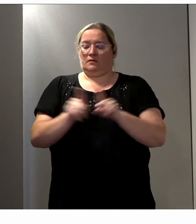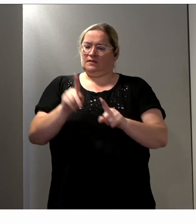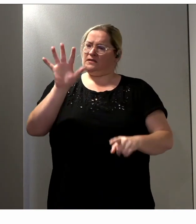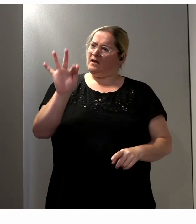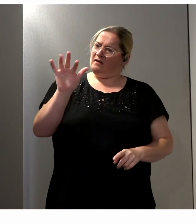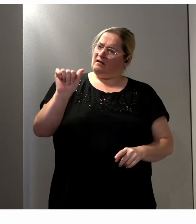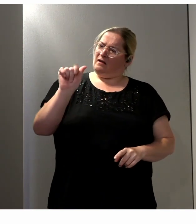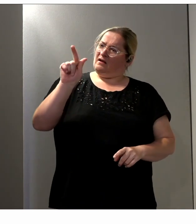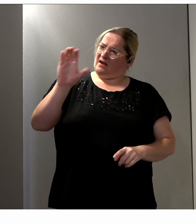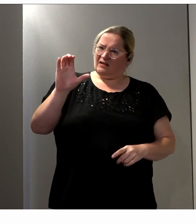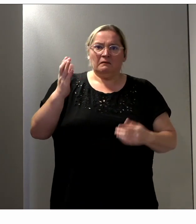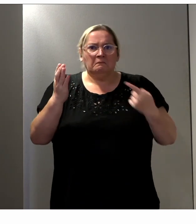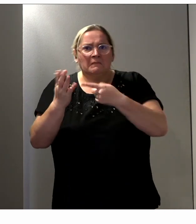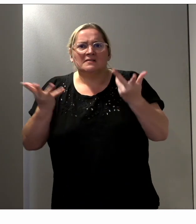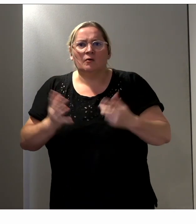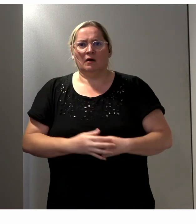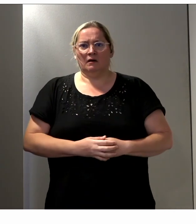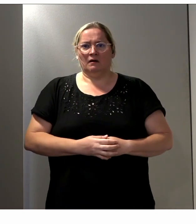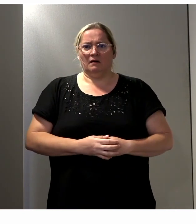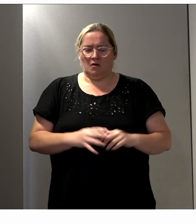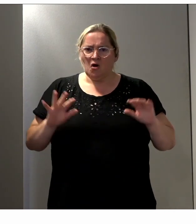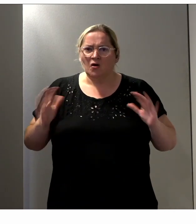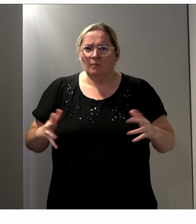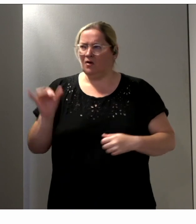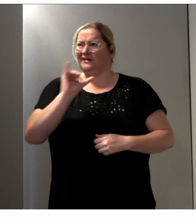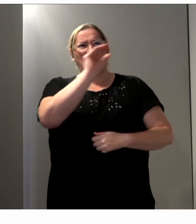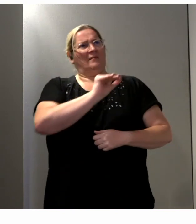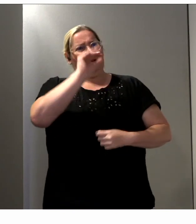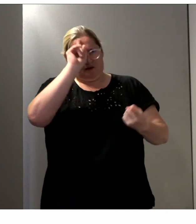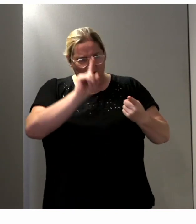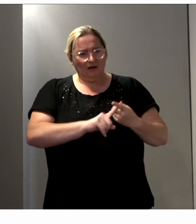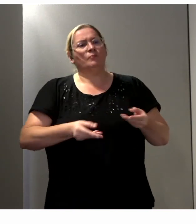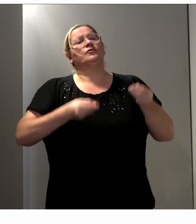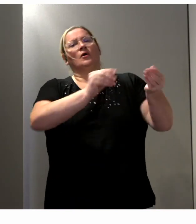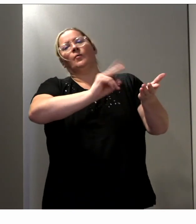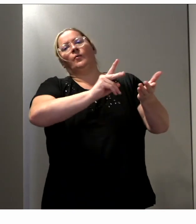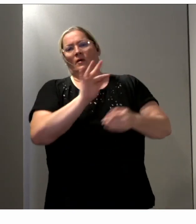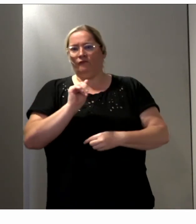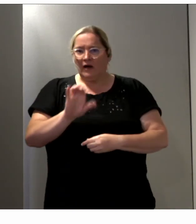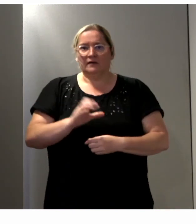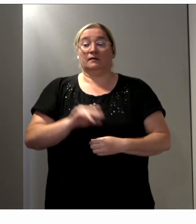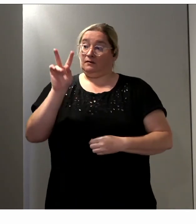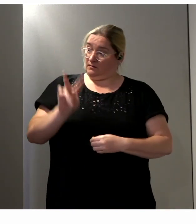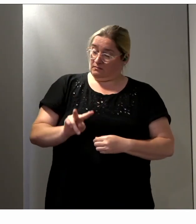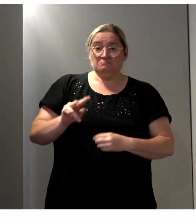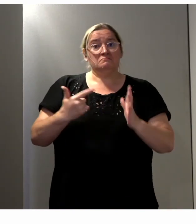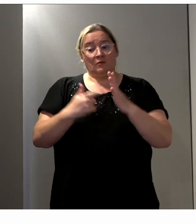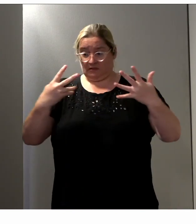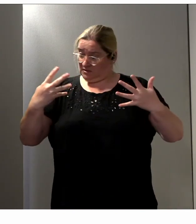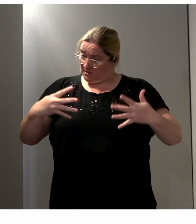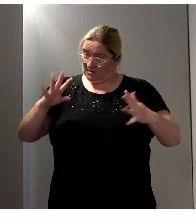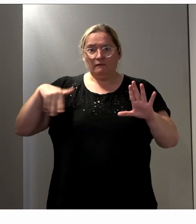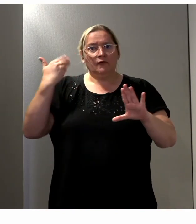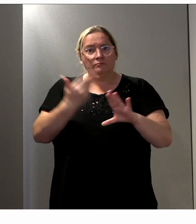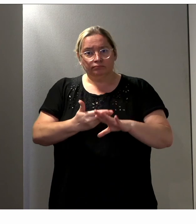faire du FALC, comment je fais ? Vers qui je me tourne ? Il y a déjà eu des progrès qui ont été faits, puisqu'il faut savoir que depuis 2019,